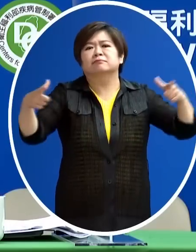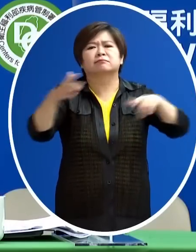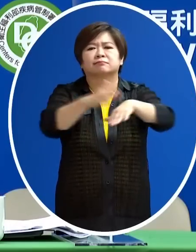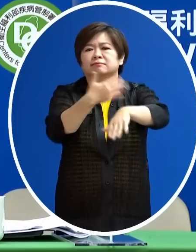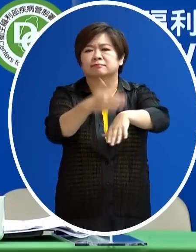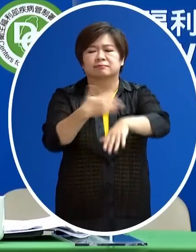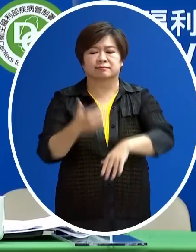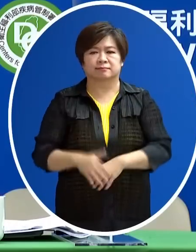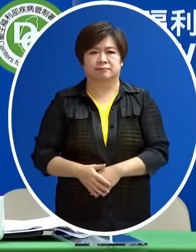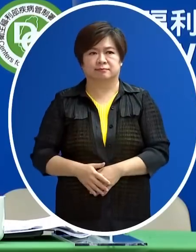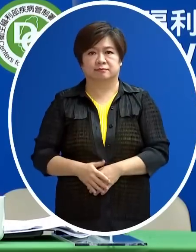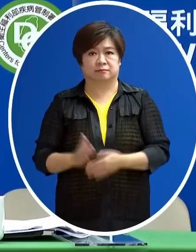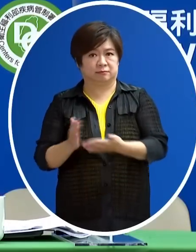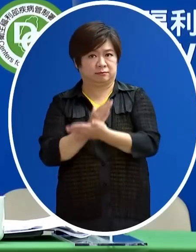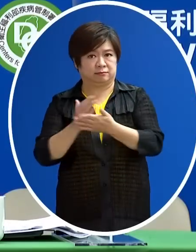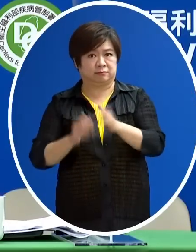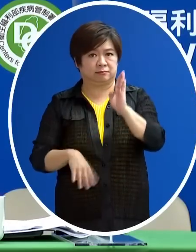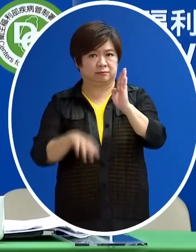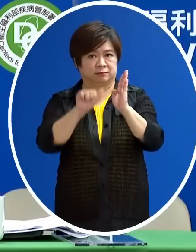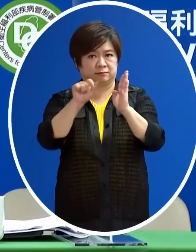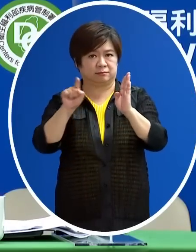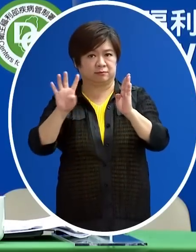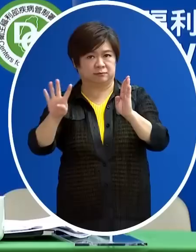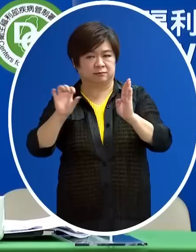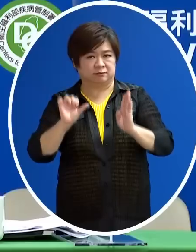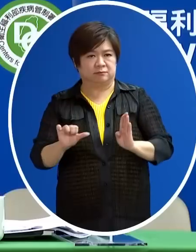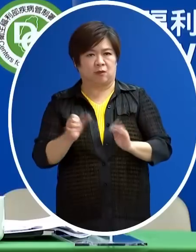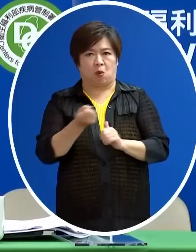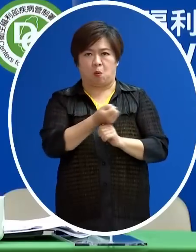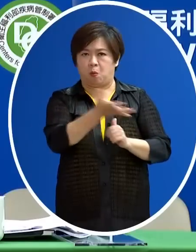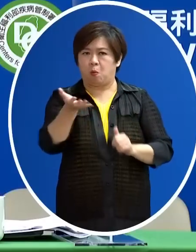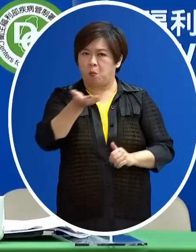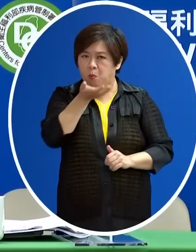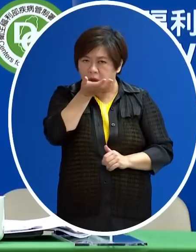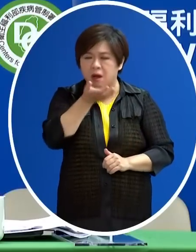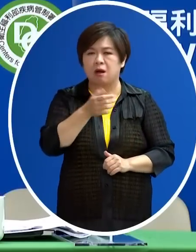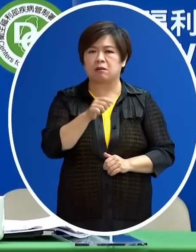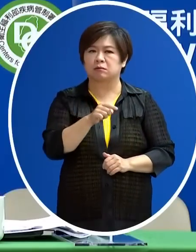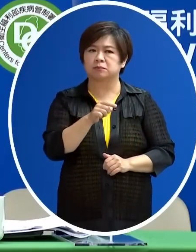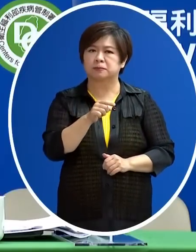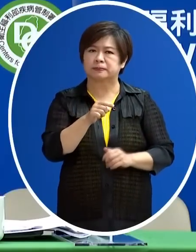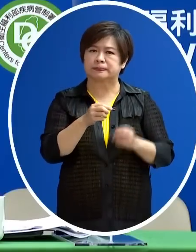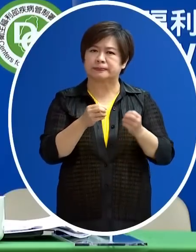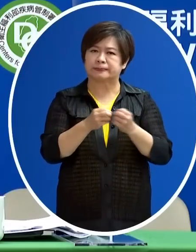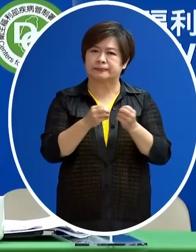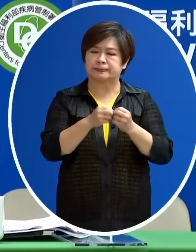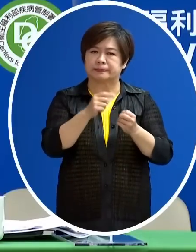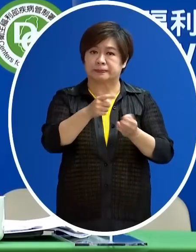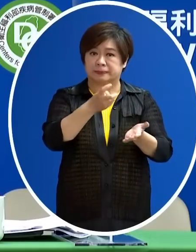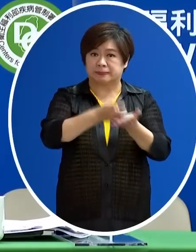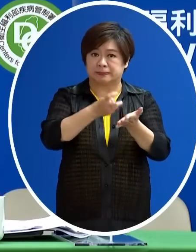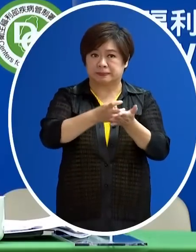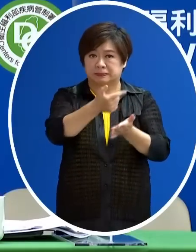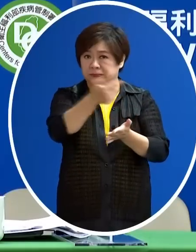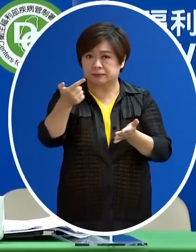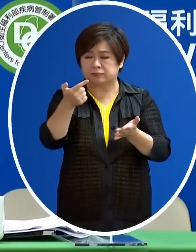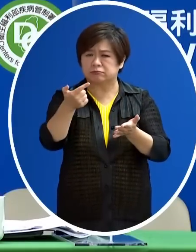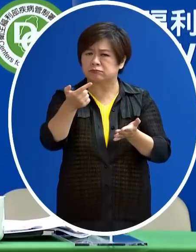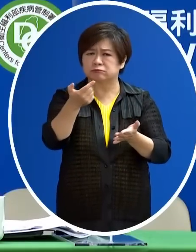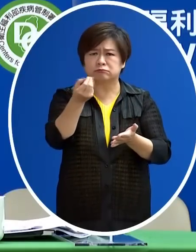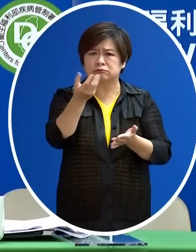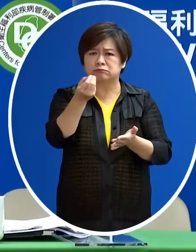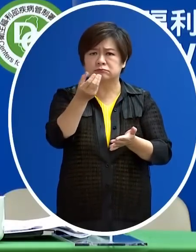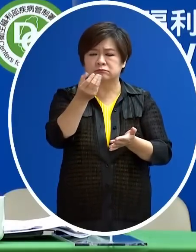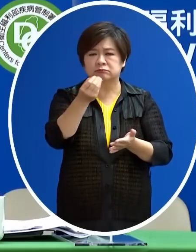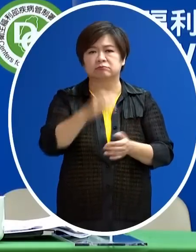也認為說BA.4跟BA.5他的傳染力比較高但是他的嚴重度並沒有特別高